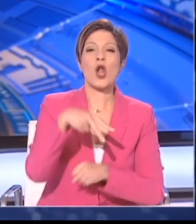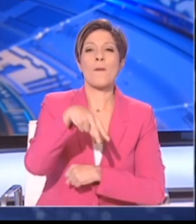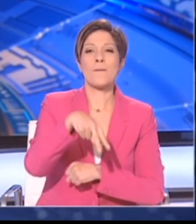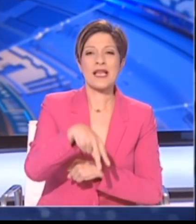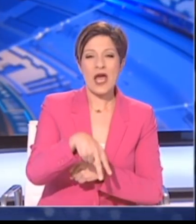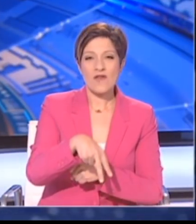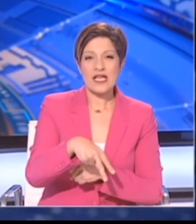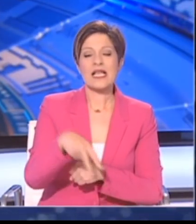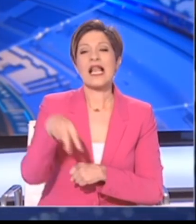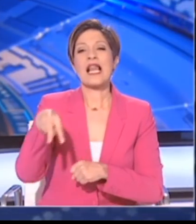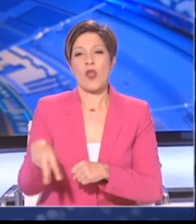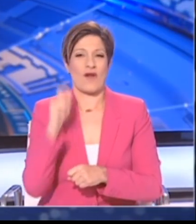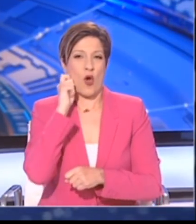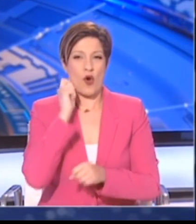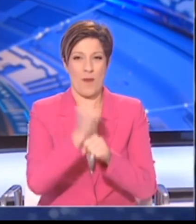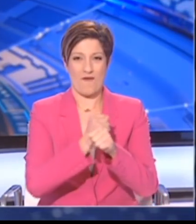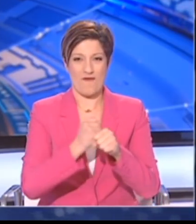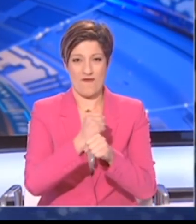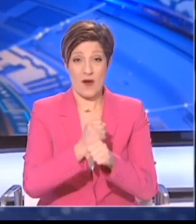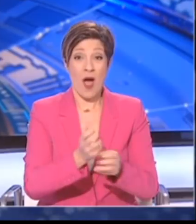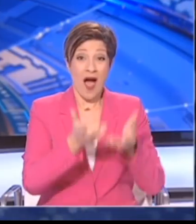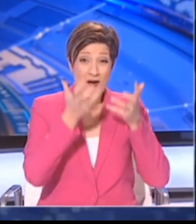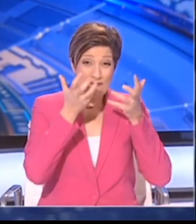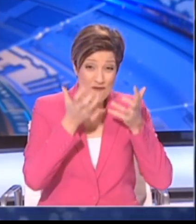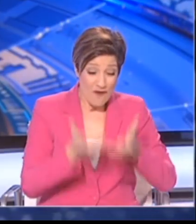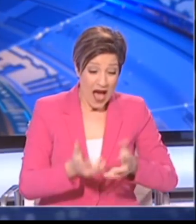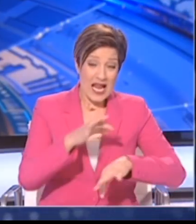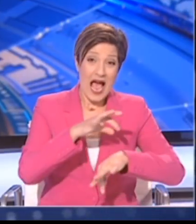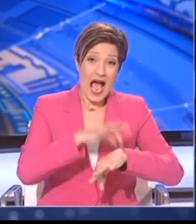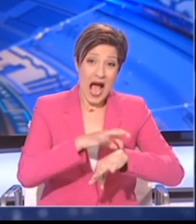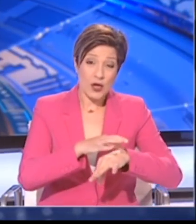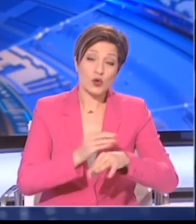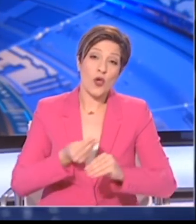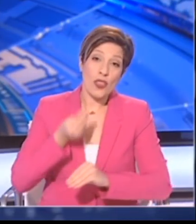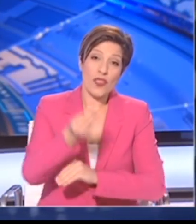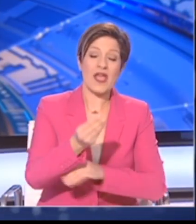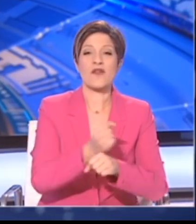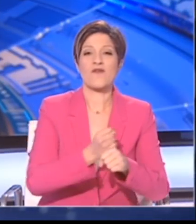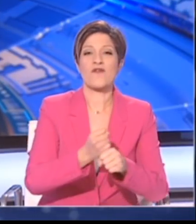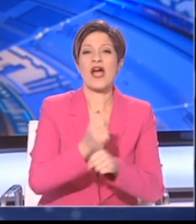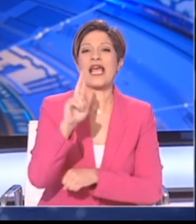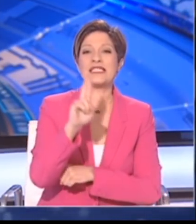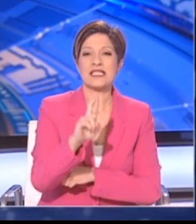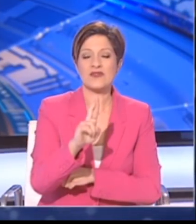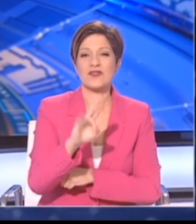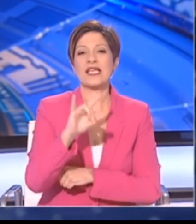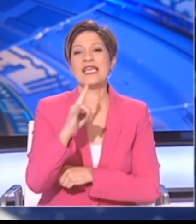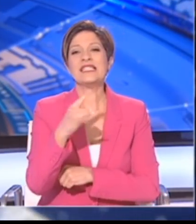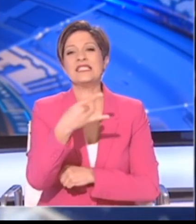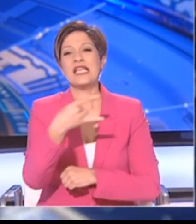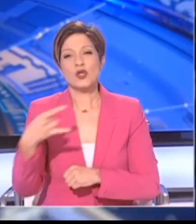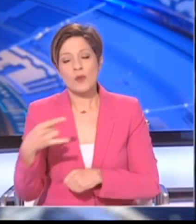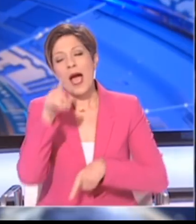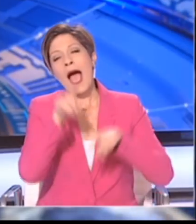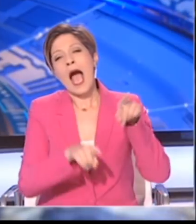-Ριτοναβύρι. Σε βαριάν όσο τέλος συνιστάται προς θήκη Ρεμδεσιβύρις ή το Σιριζουμάνπης